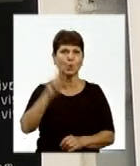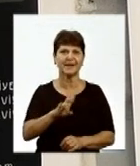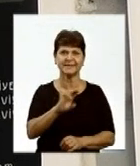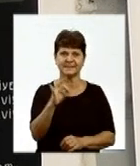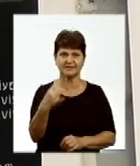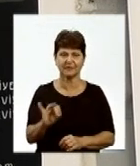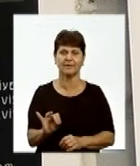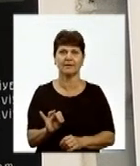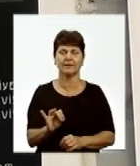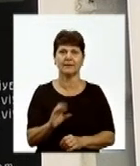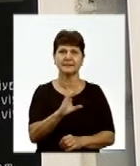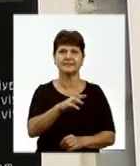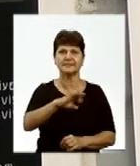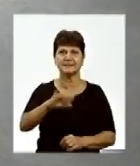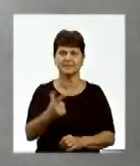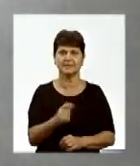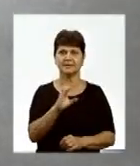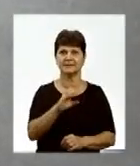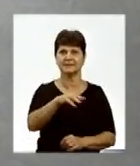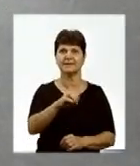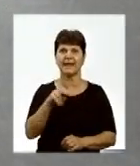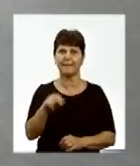стиль в степі.